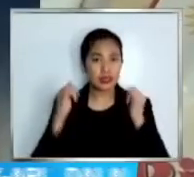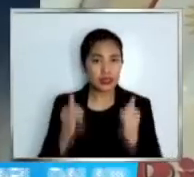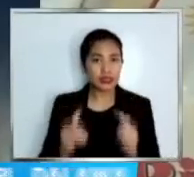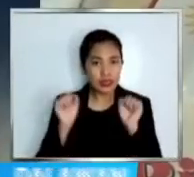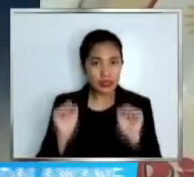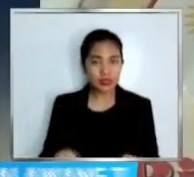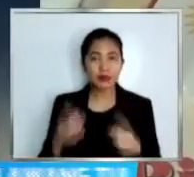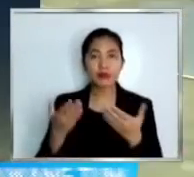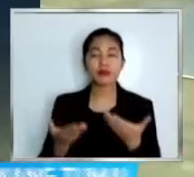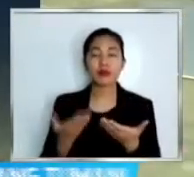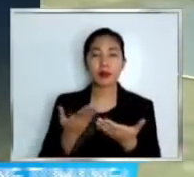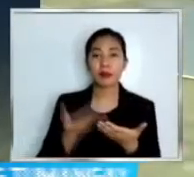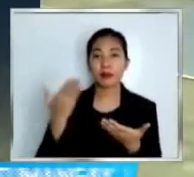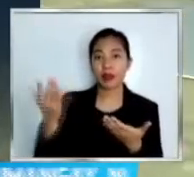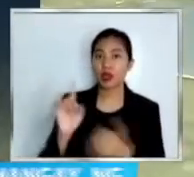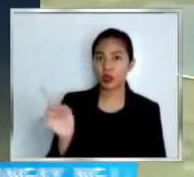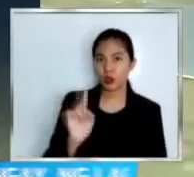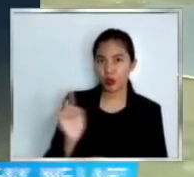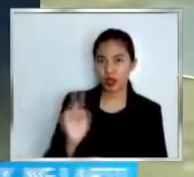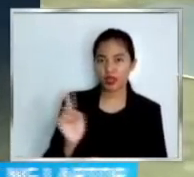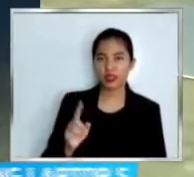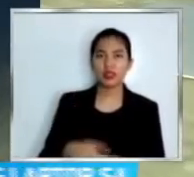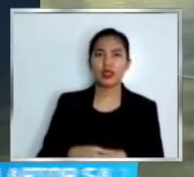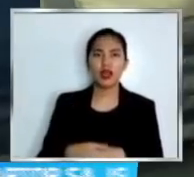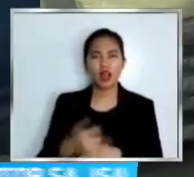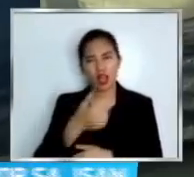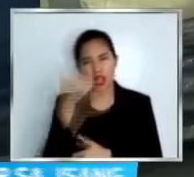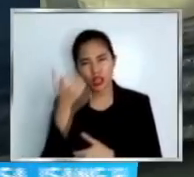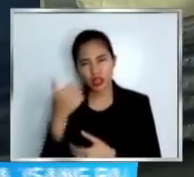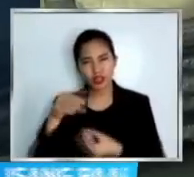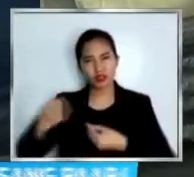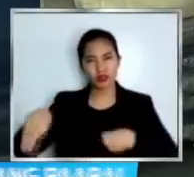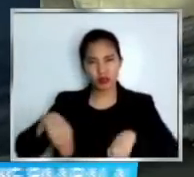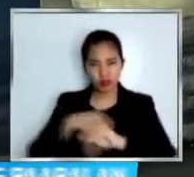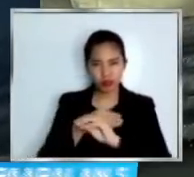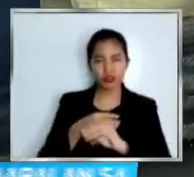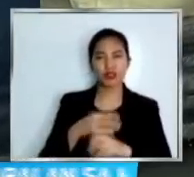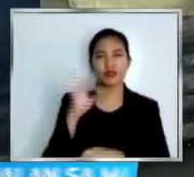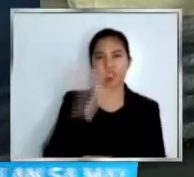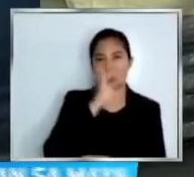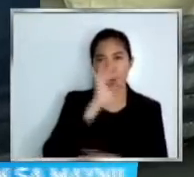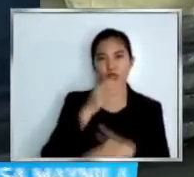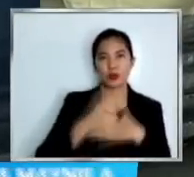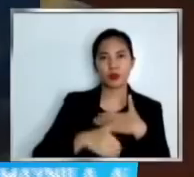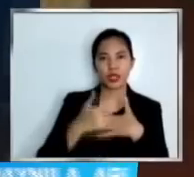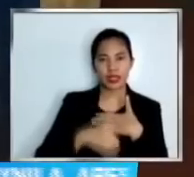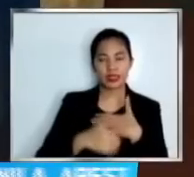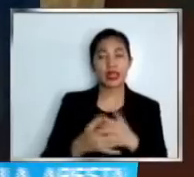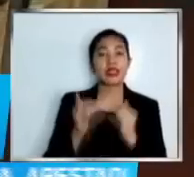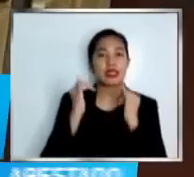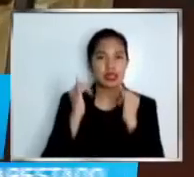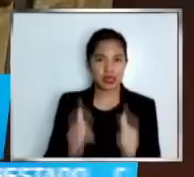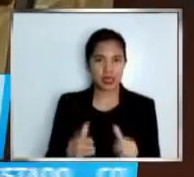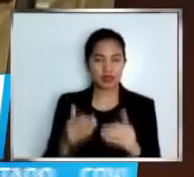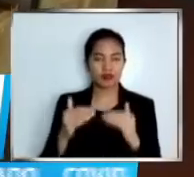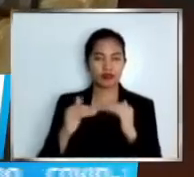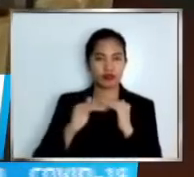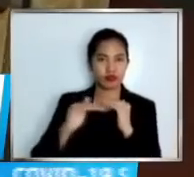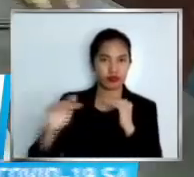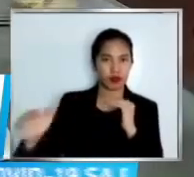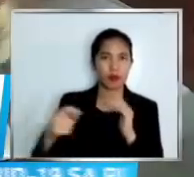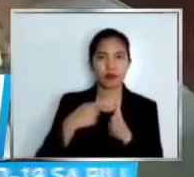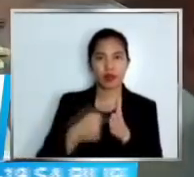alternatibo na Pinoy Tasty at Pinoy Pandesal na hindi tumaas ang presyo mula pa noong 2017. Pero sabi rin ng mga